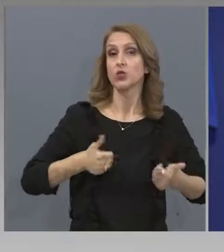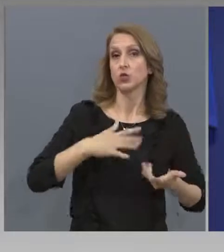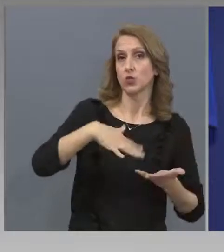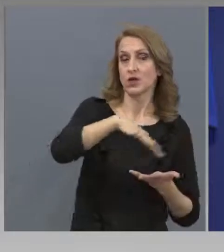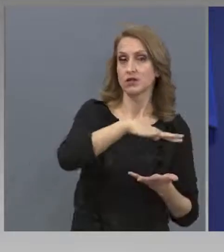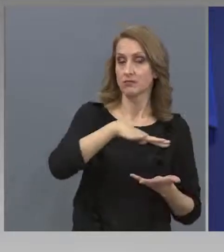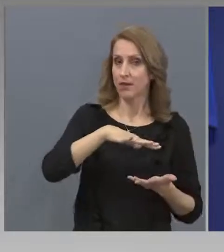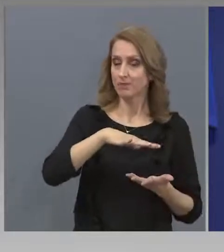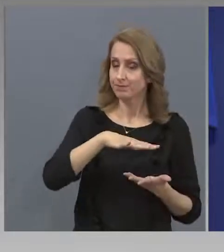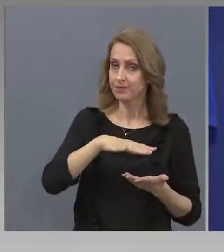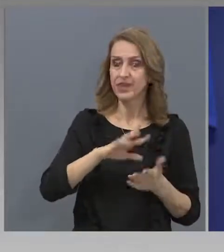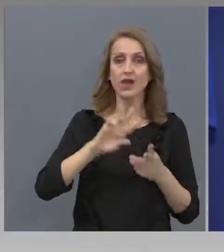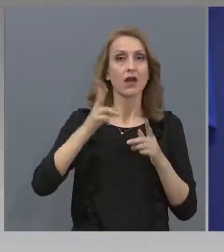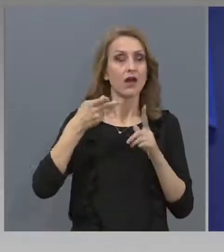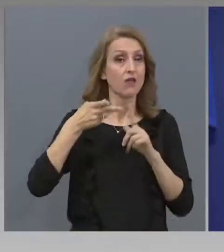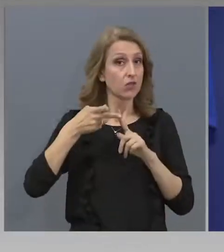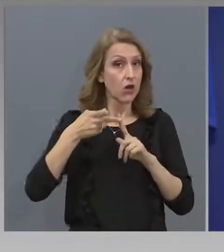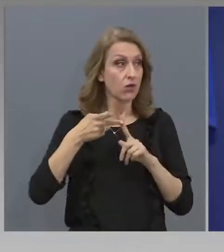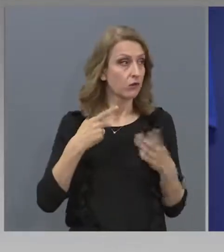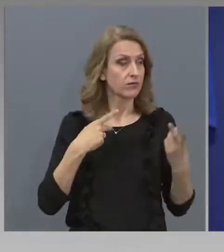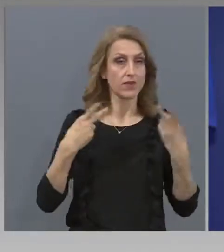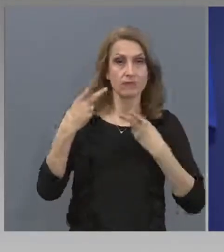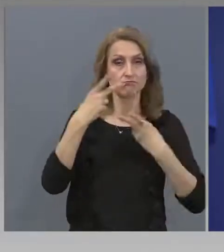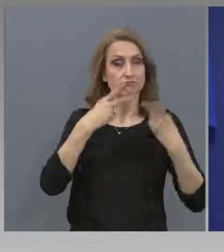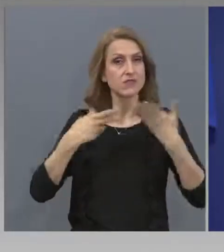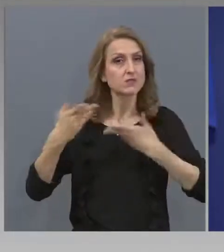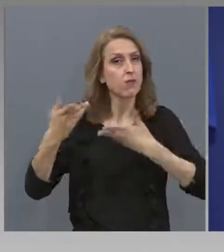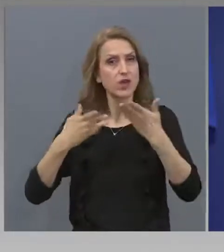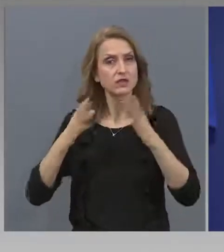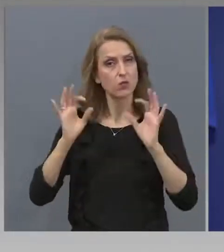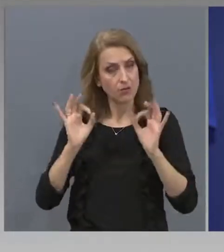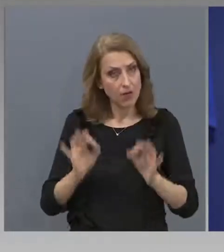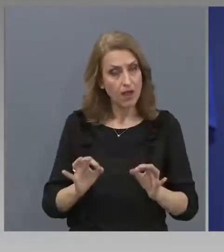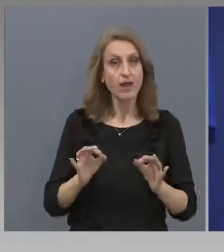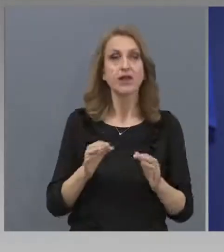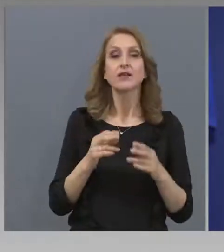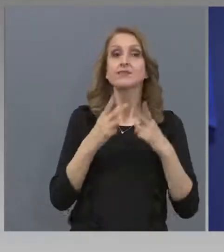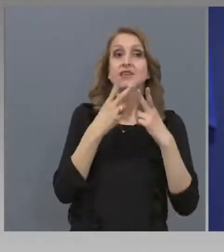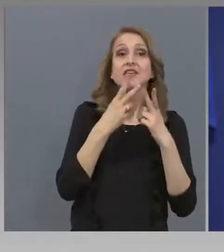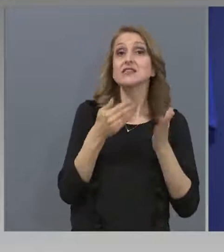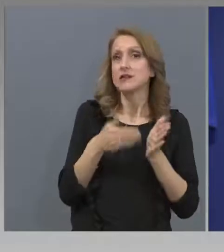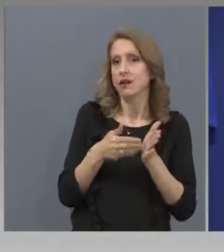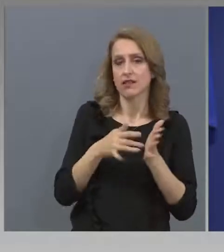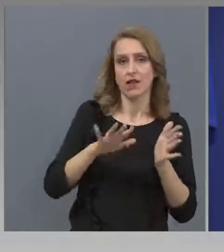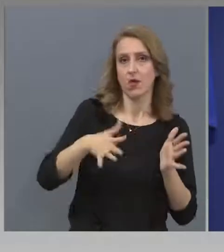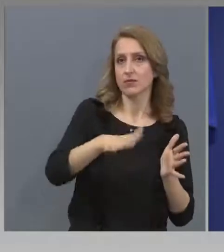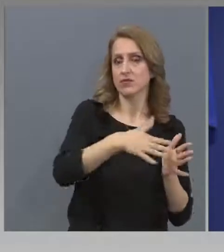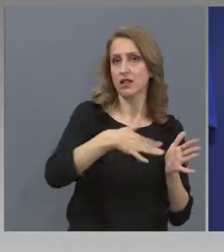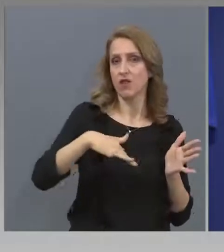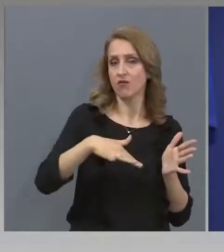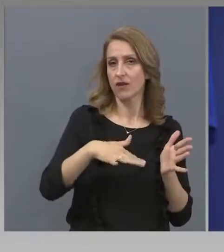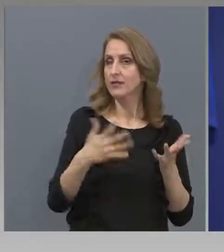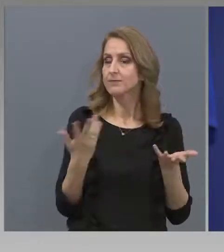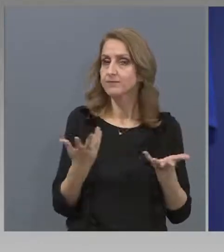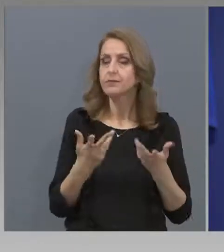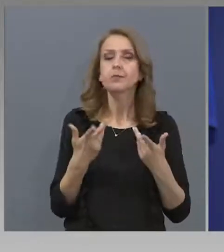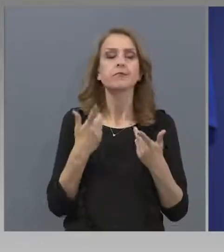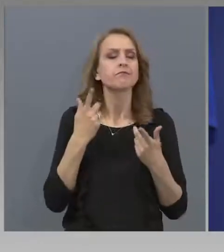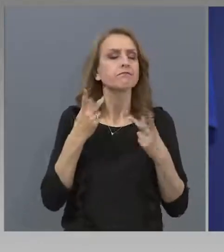Второто, за който сме споразумяли, е пак съобразено с обстановката да направим